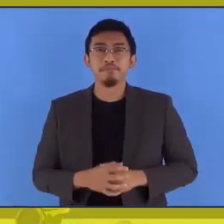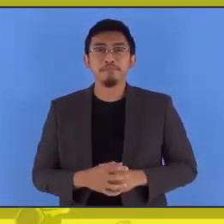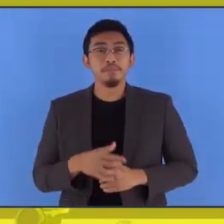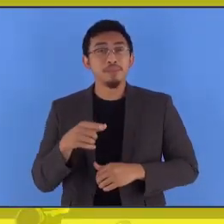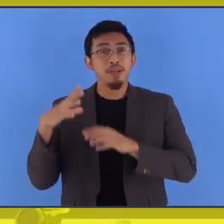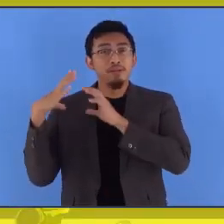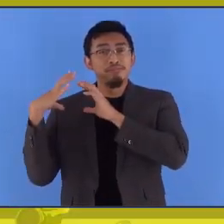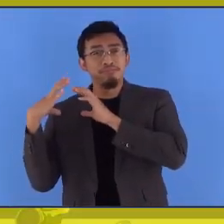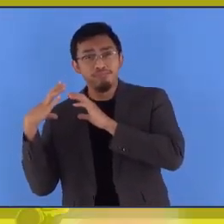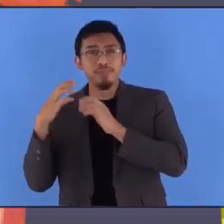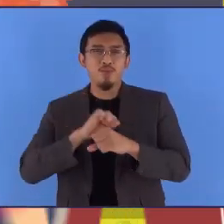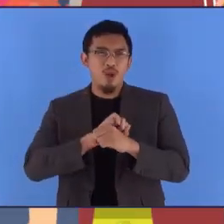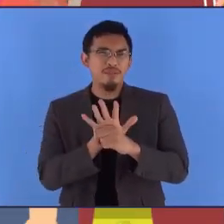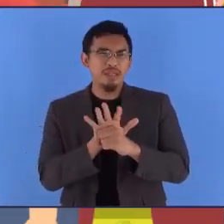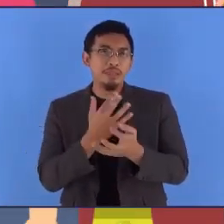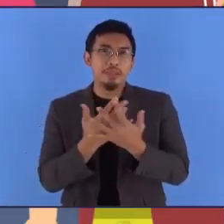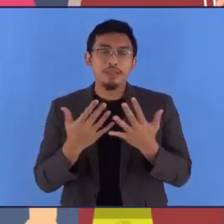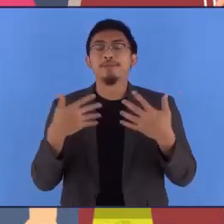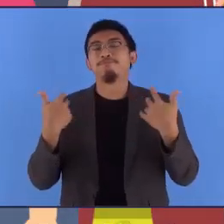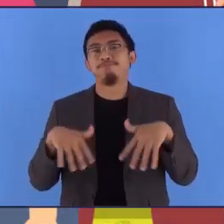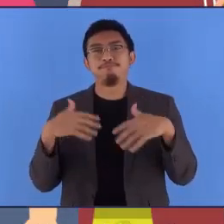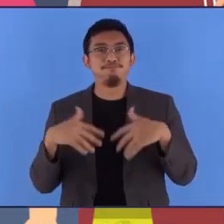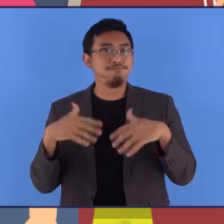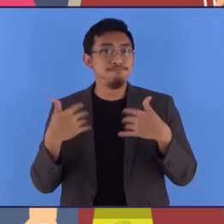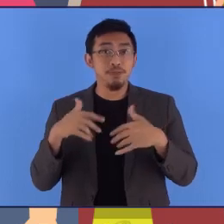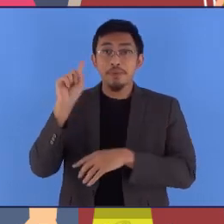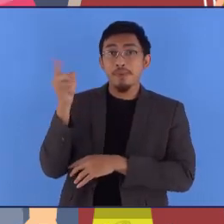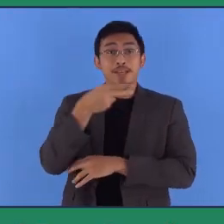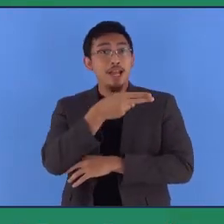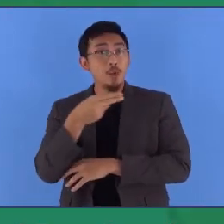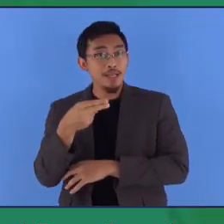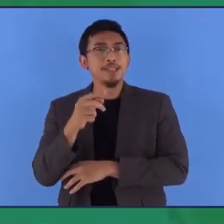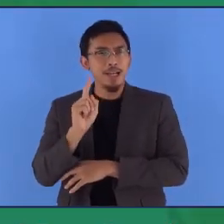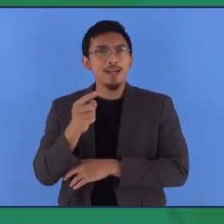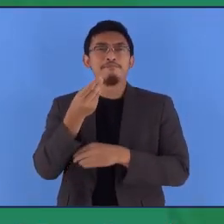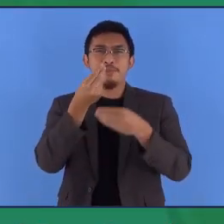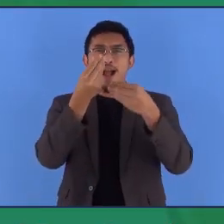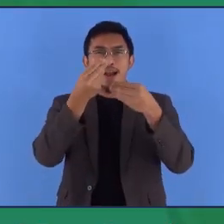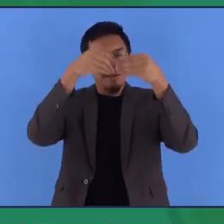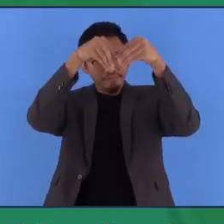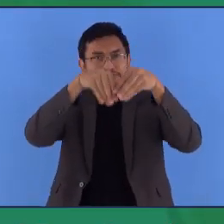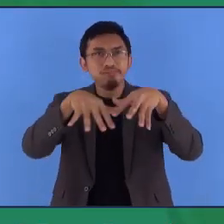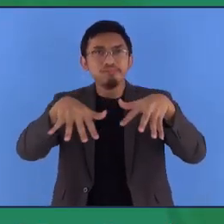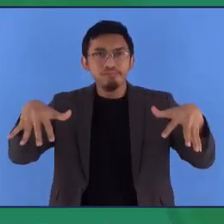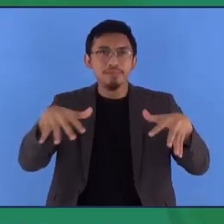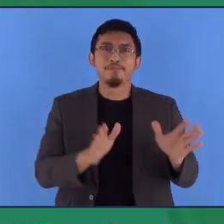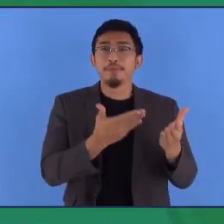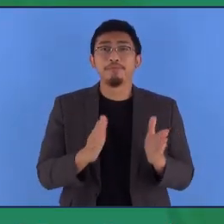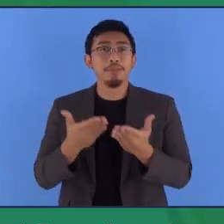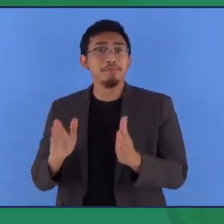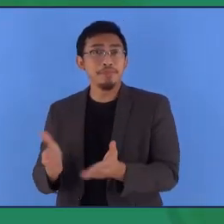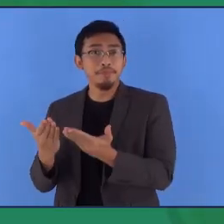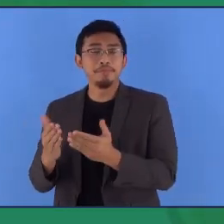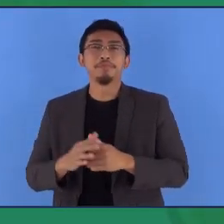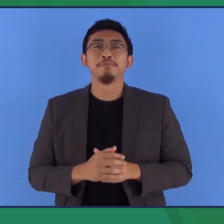Untuk meringankan beban dampak COVID-19 kepada masyarakat Pemerintah Indonesia merealokasi sebagian anggaran